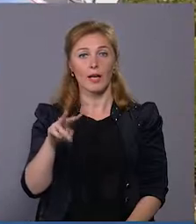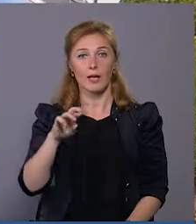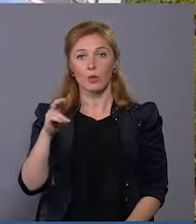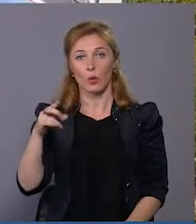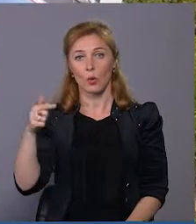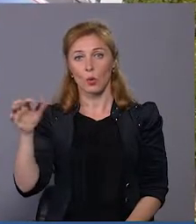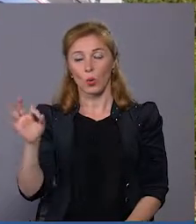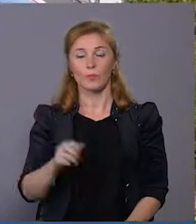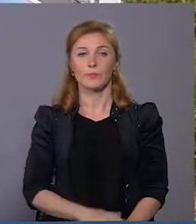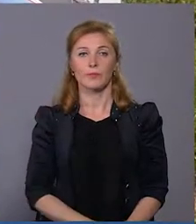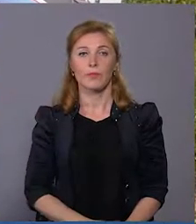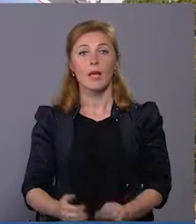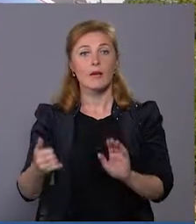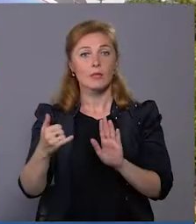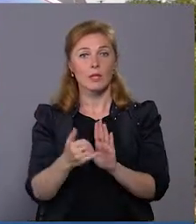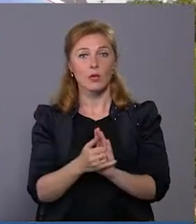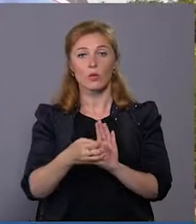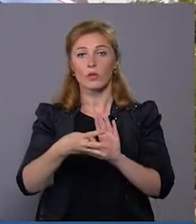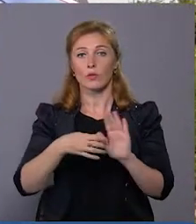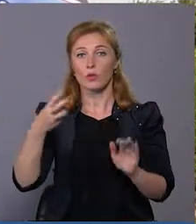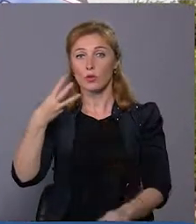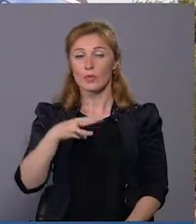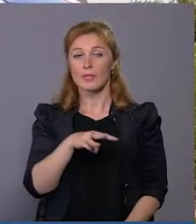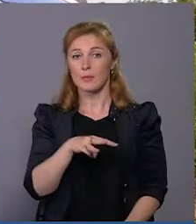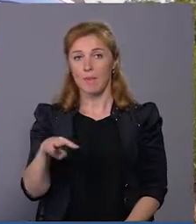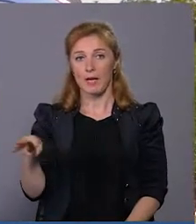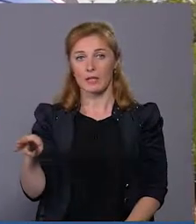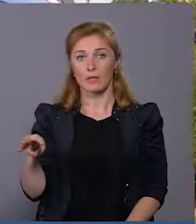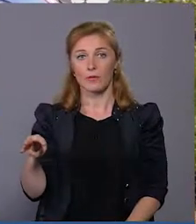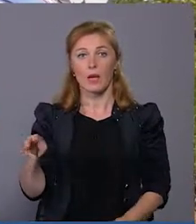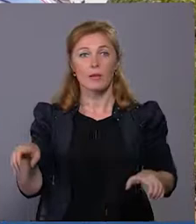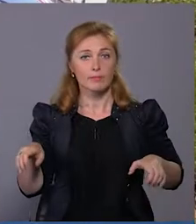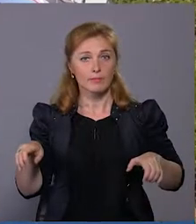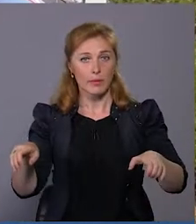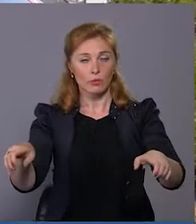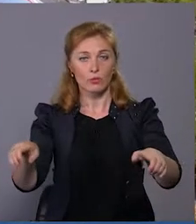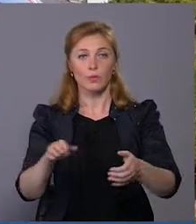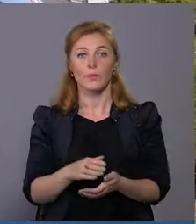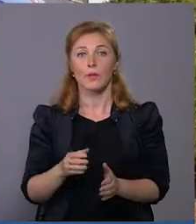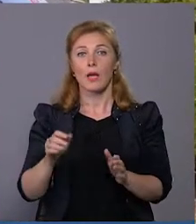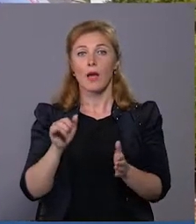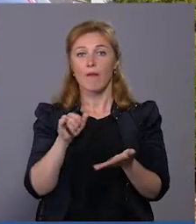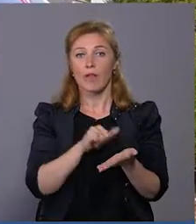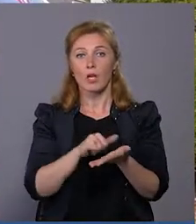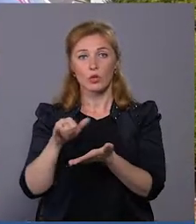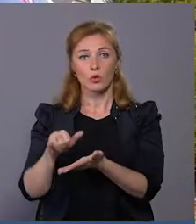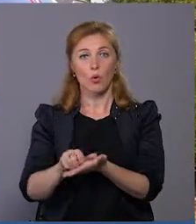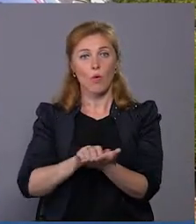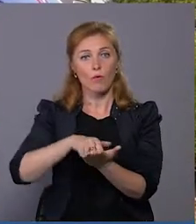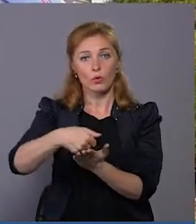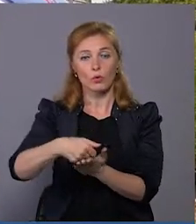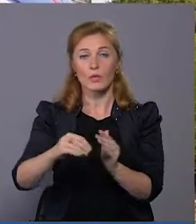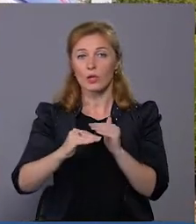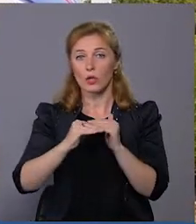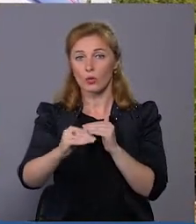Встановлено 930 метрів погонних бортового каменю, влаштовується тротуар, влаштоване